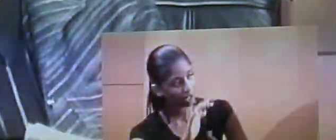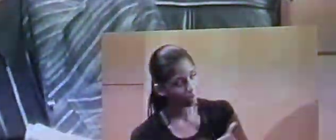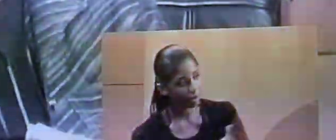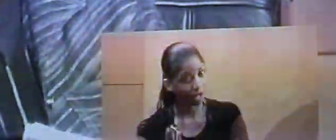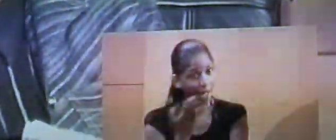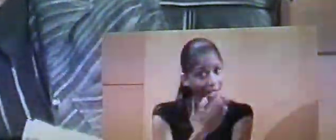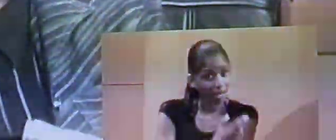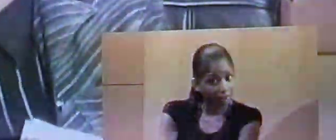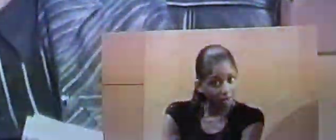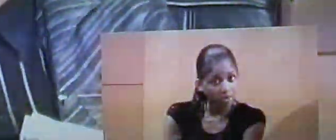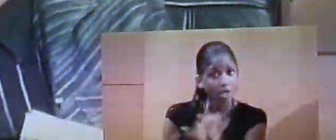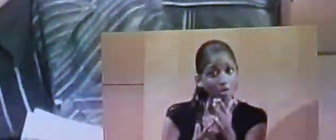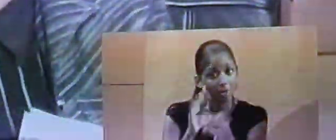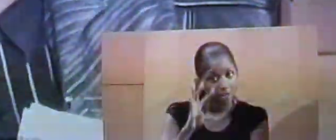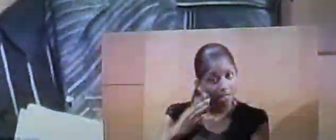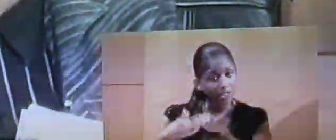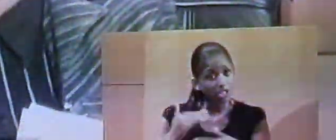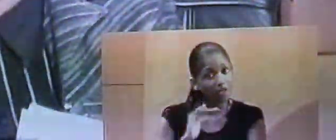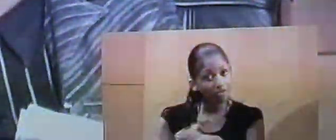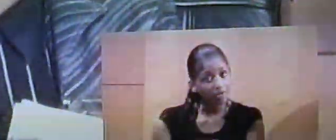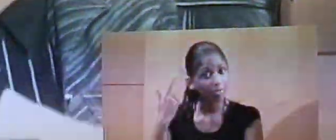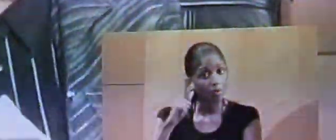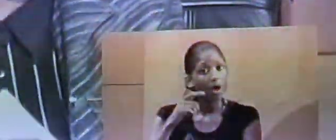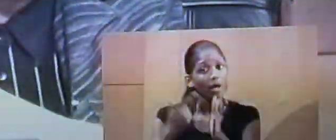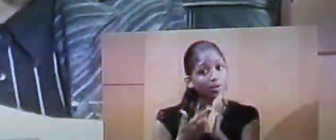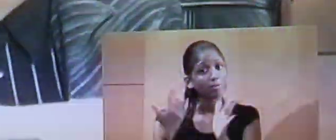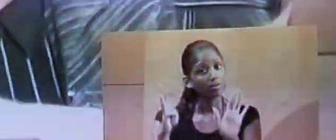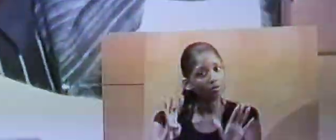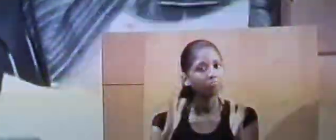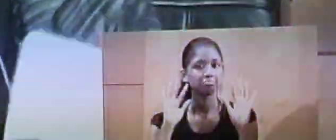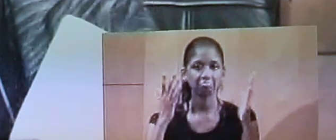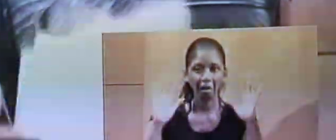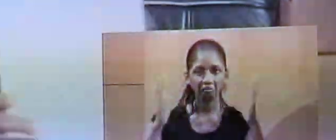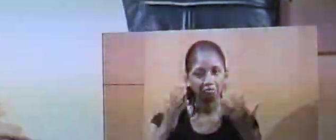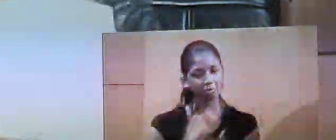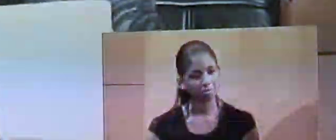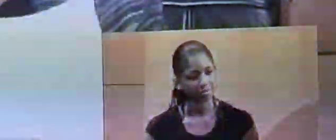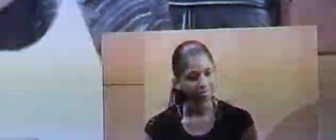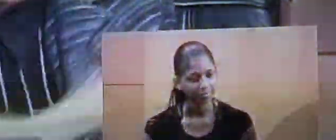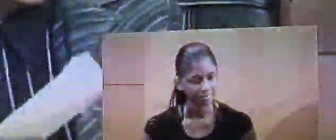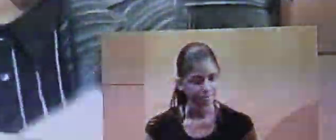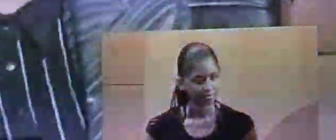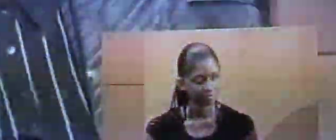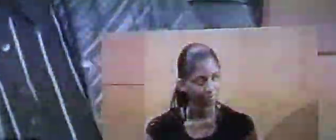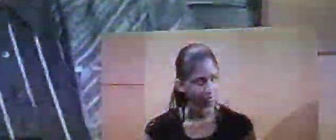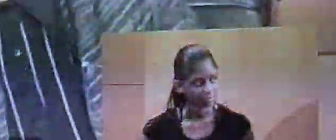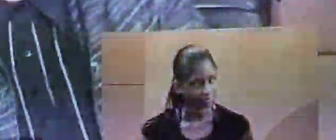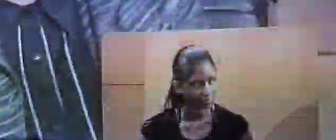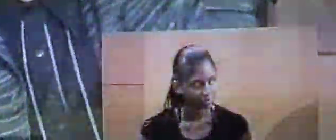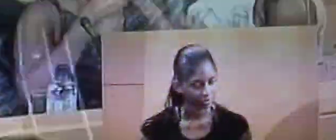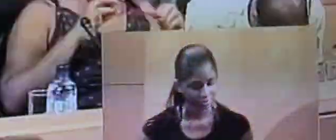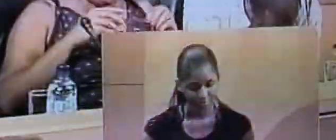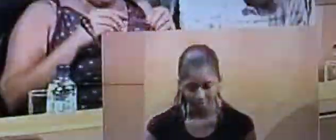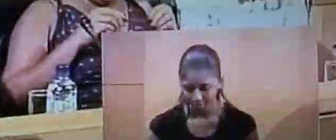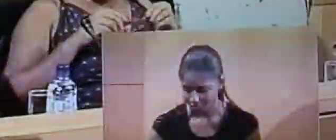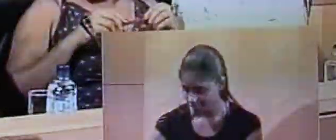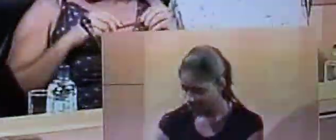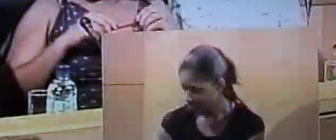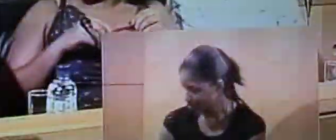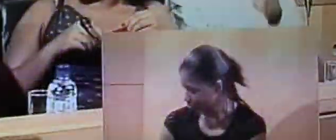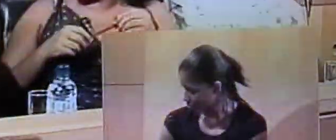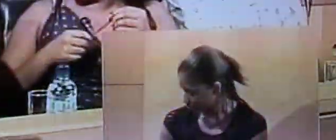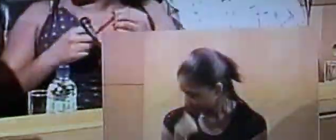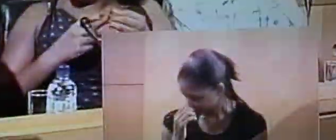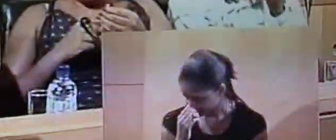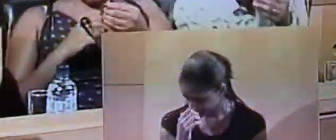anticipation. En 2004, elle fait un rapport sur 2009. Bravo à la Cour régionale des comptes. Merci. Chambre